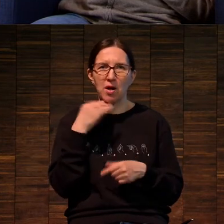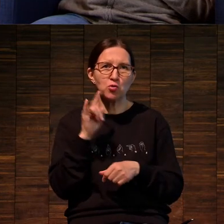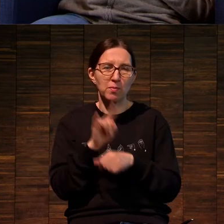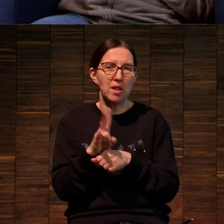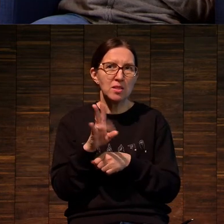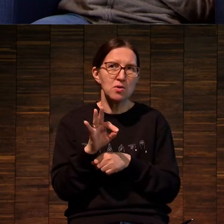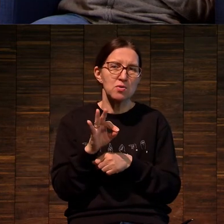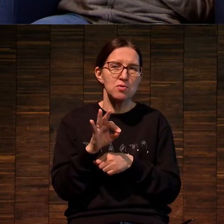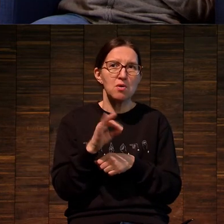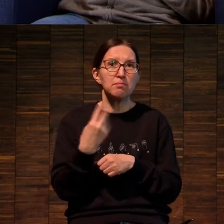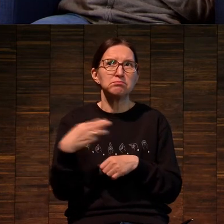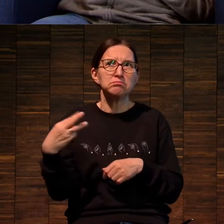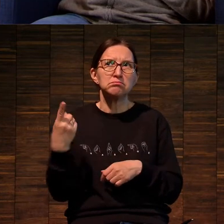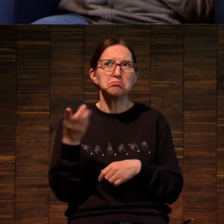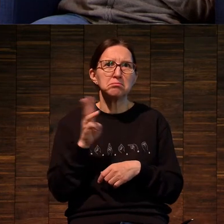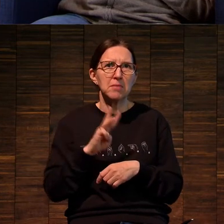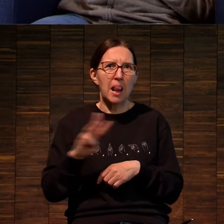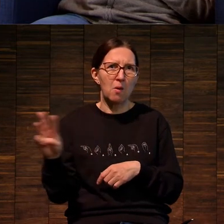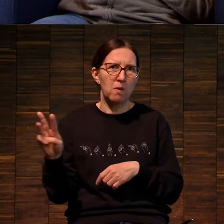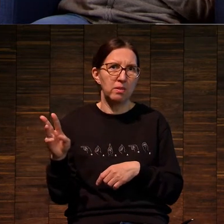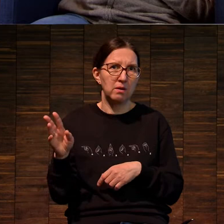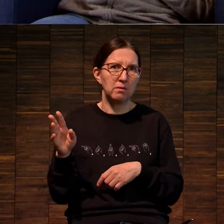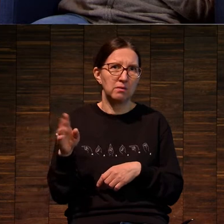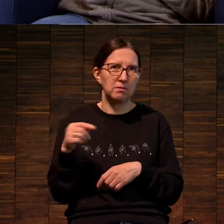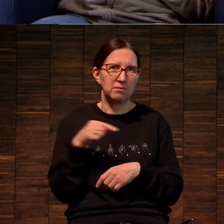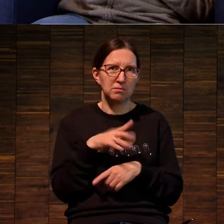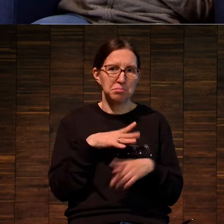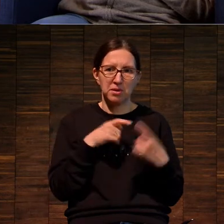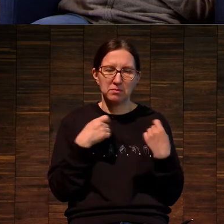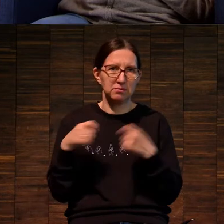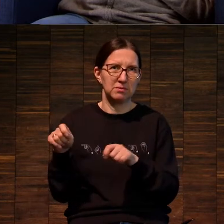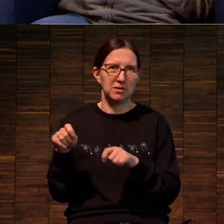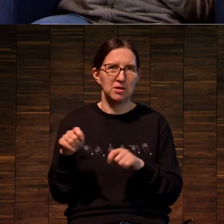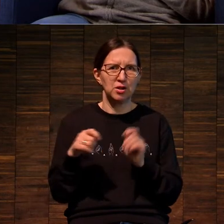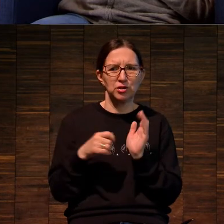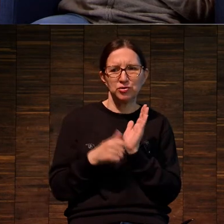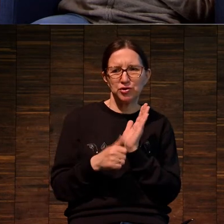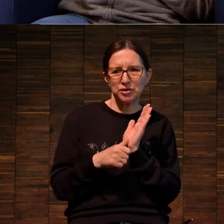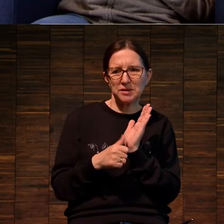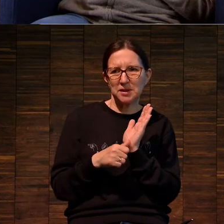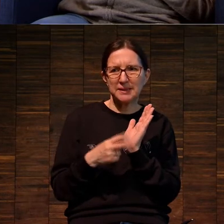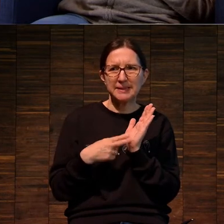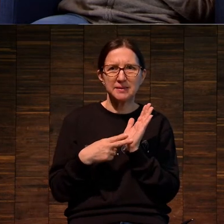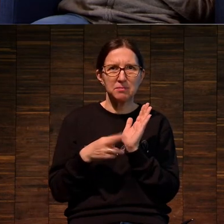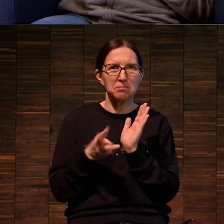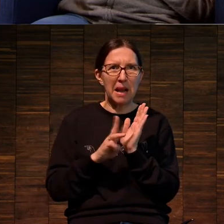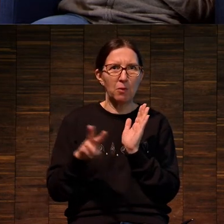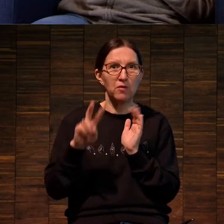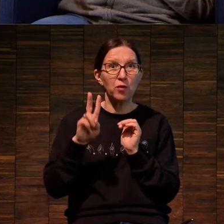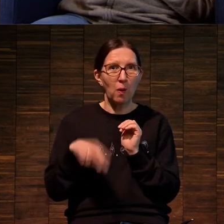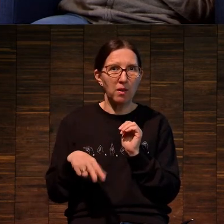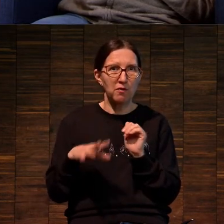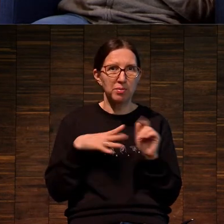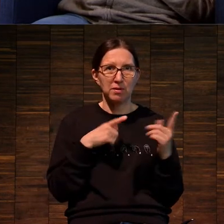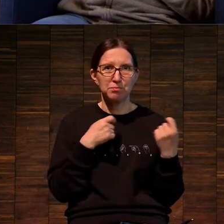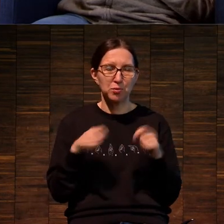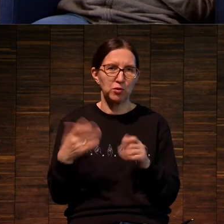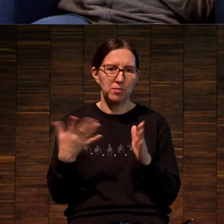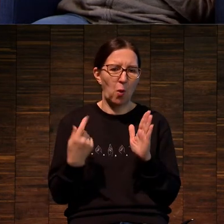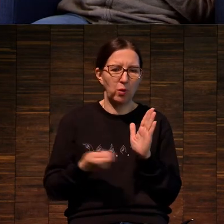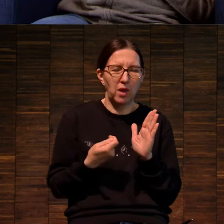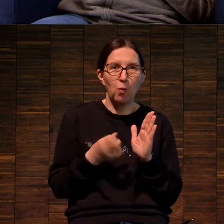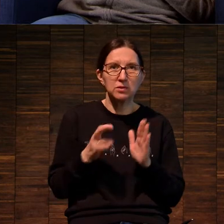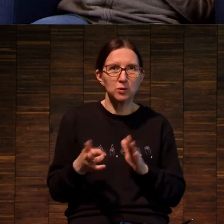но это миллионы. Флаг его был продан, по-моему, 60 или 70 миллионов долларов на каком-то из